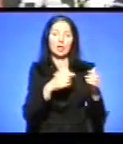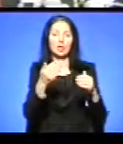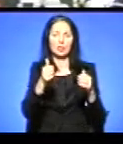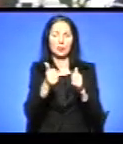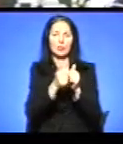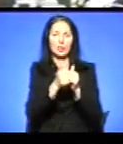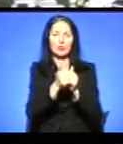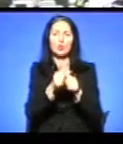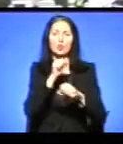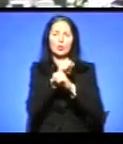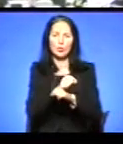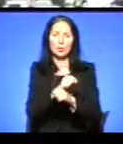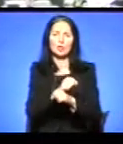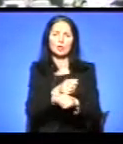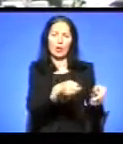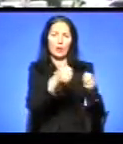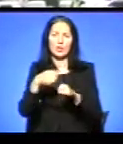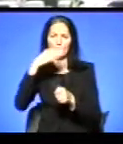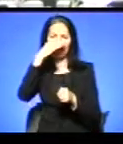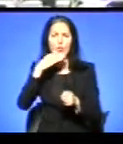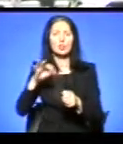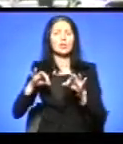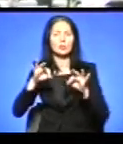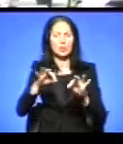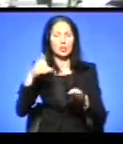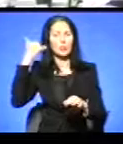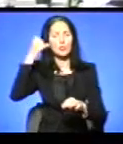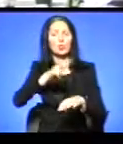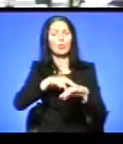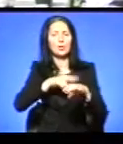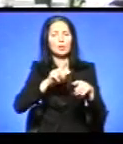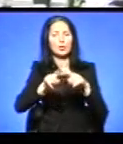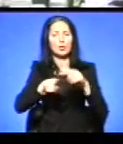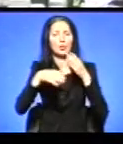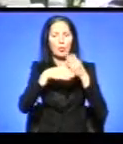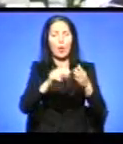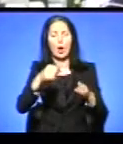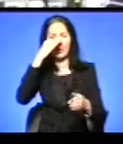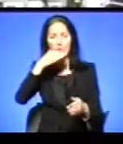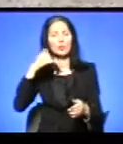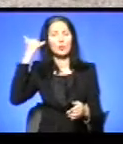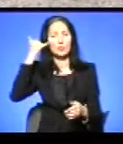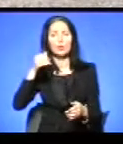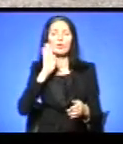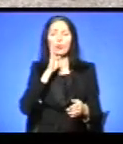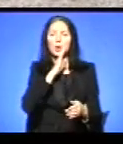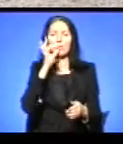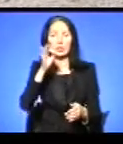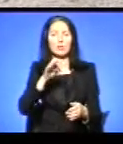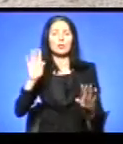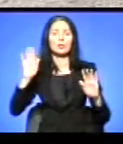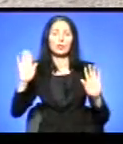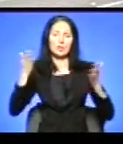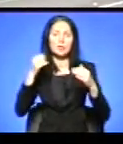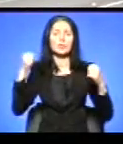подзвонив зразу швидку, поліцію і все. А тата в той час подзвонив до мами і сказав, що він потрапив в ДТП. На цій ділянці